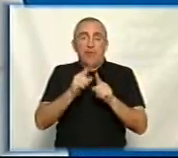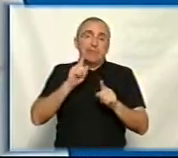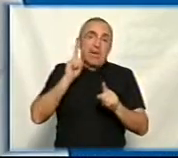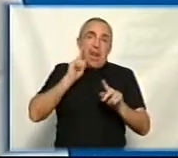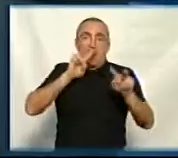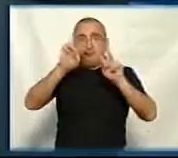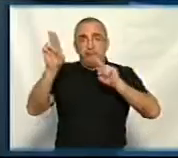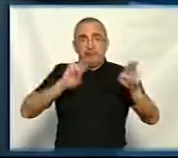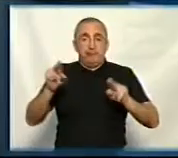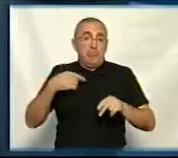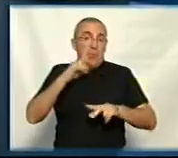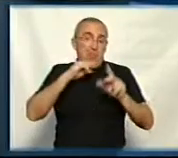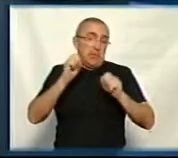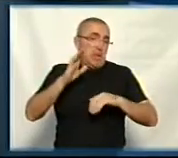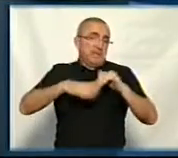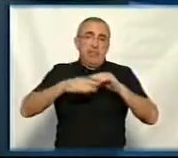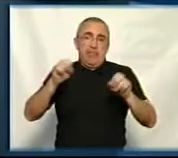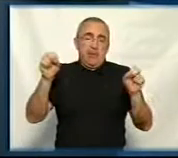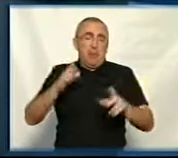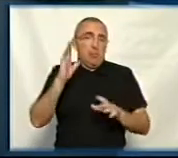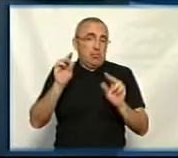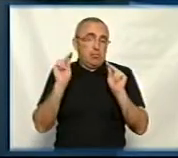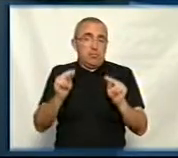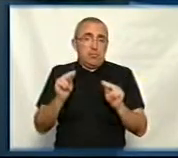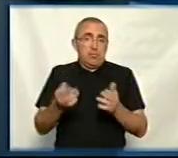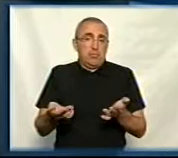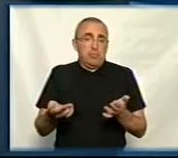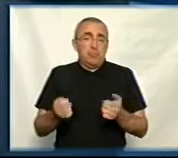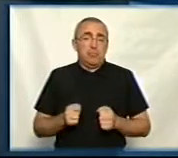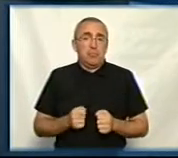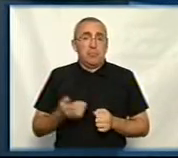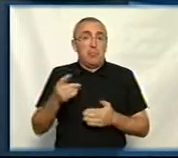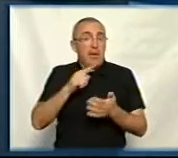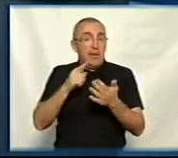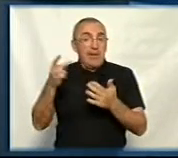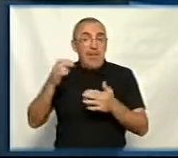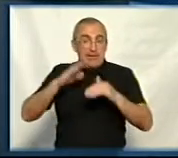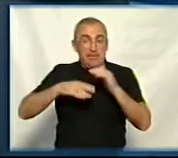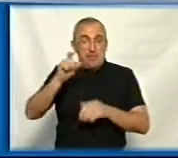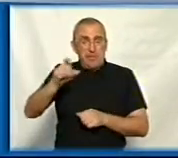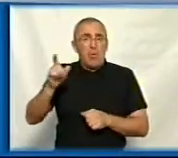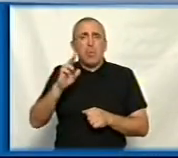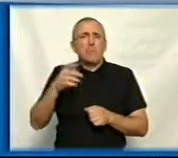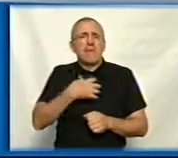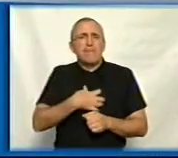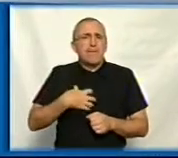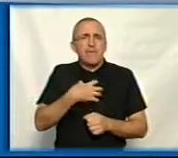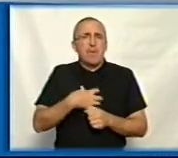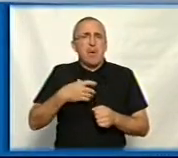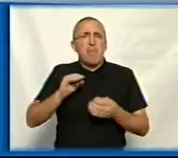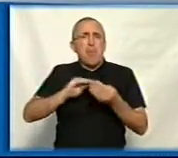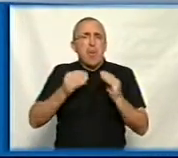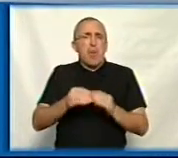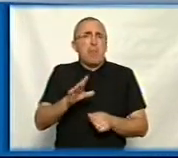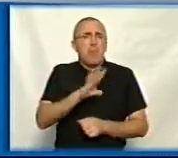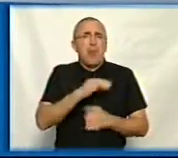насаджень. Ну, і я дуже сподіваюся на цих спеціалістів, які будуть чи з нашого міста, чи Тут ключове питання на цих спеціалістів. Яка ключова проблема